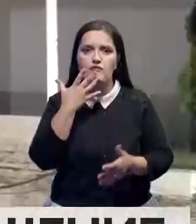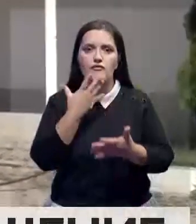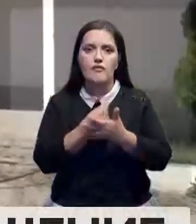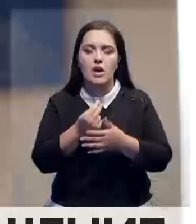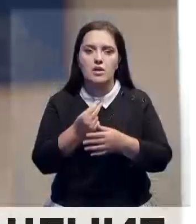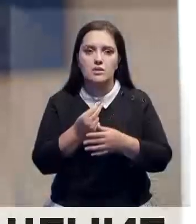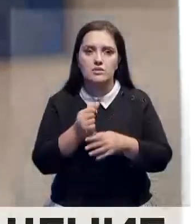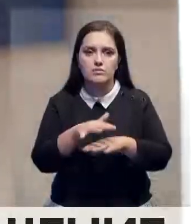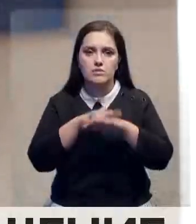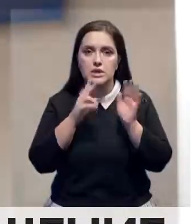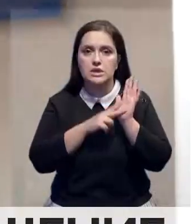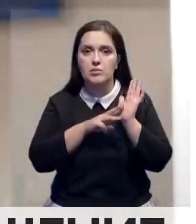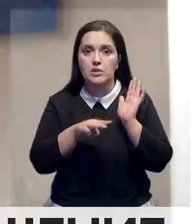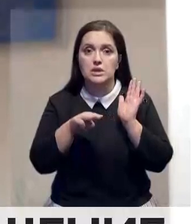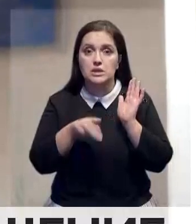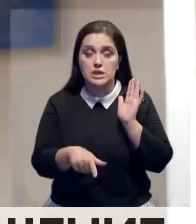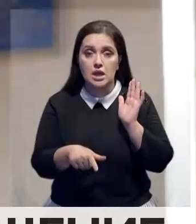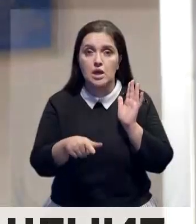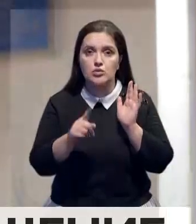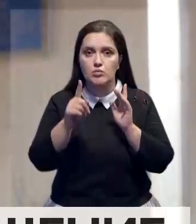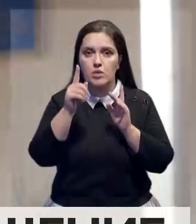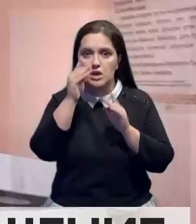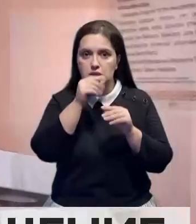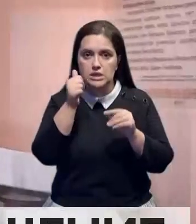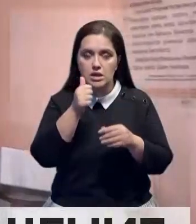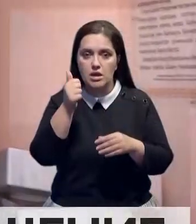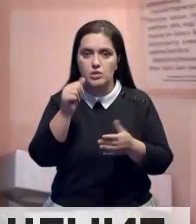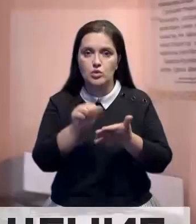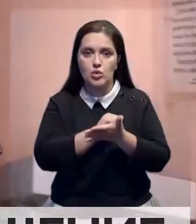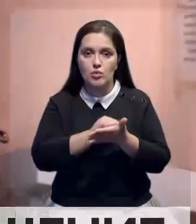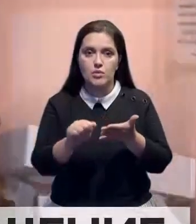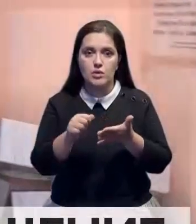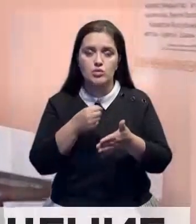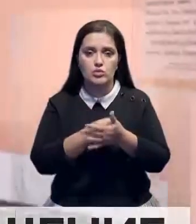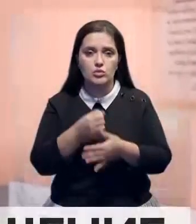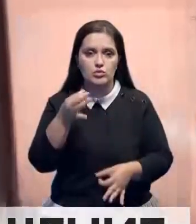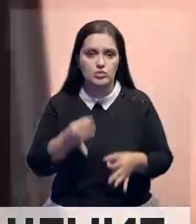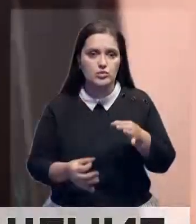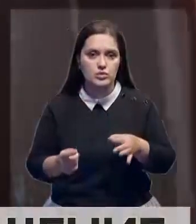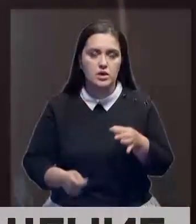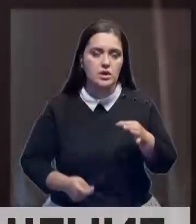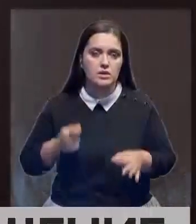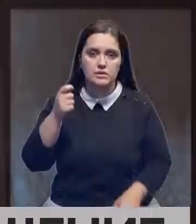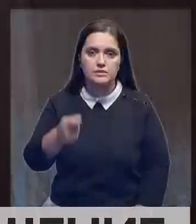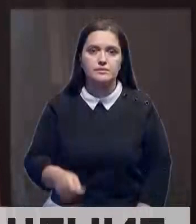счета около 7 миллионов тенге. А чтобы скрыть следы преступления, подделала документы. Дело дошло до суда.